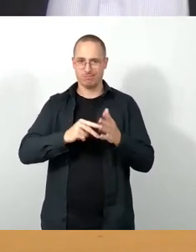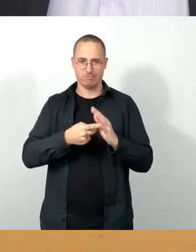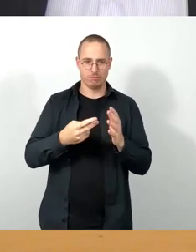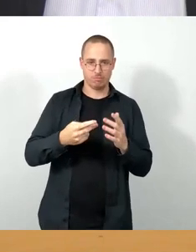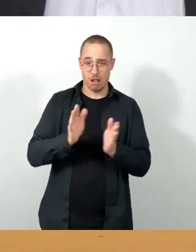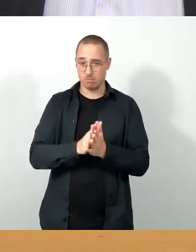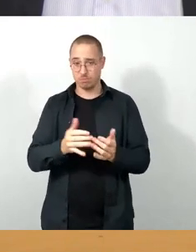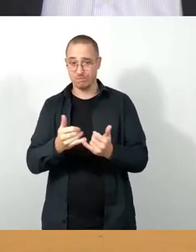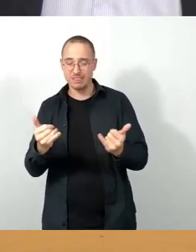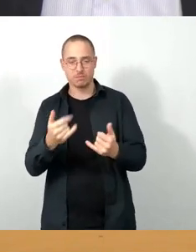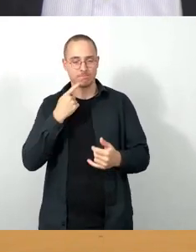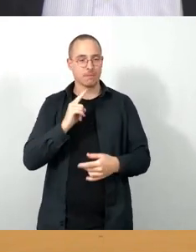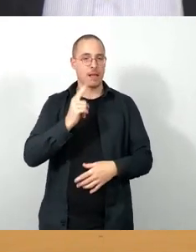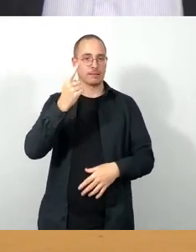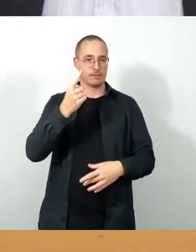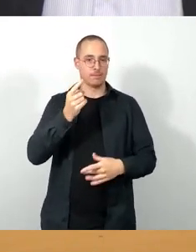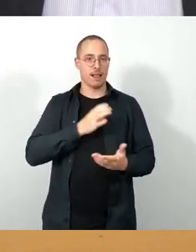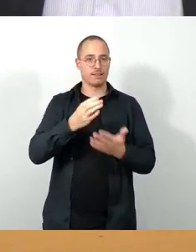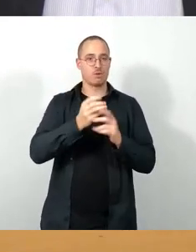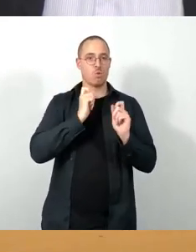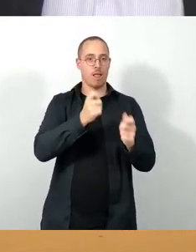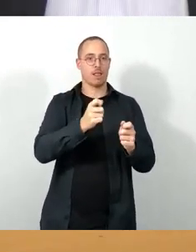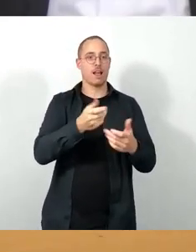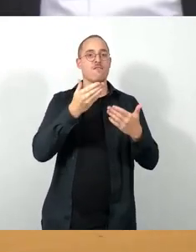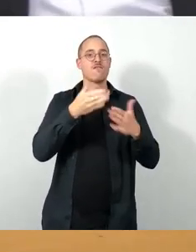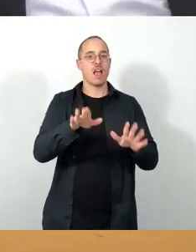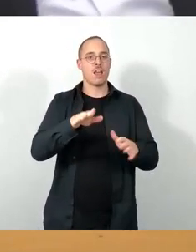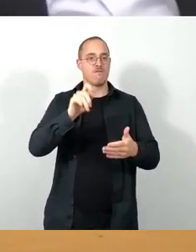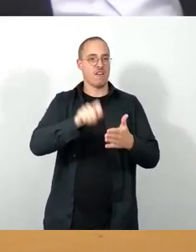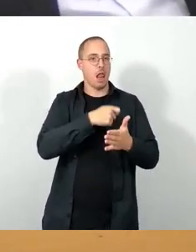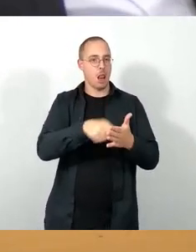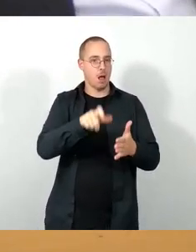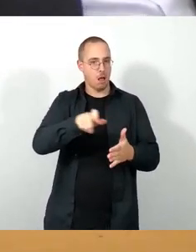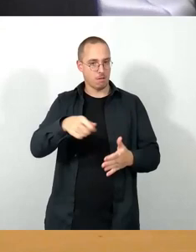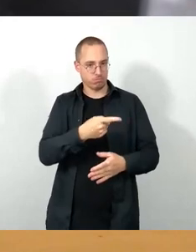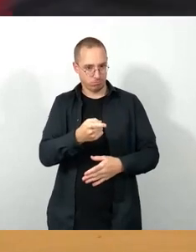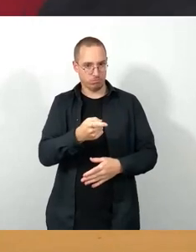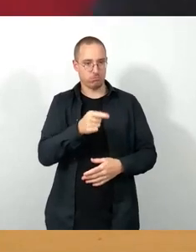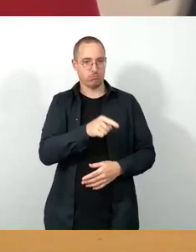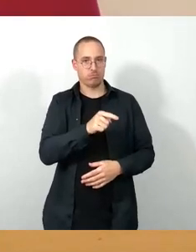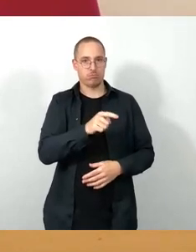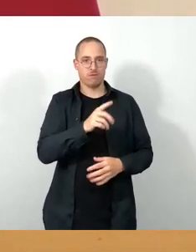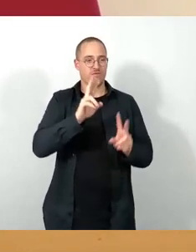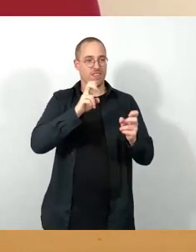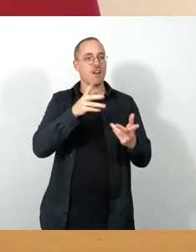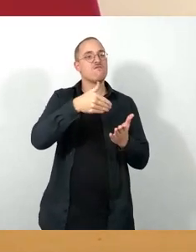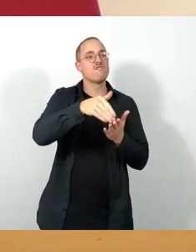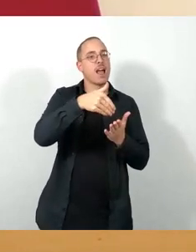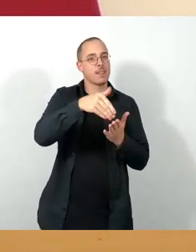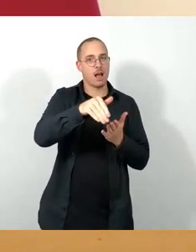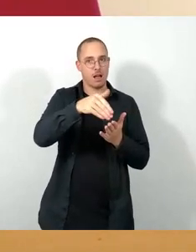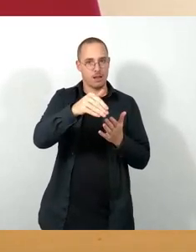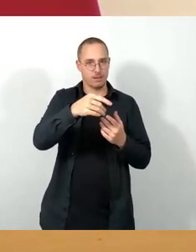Ersetzungsantrag Freie Wähler als den weitergehend, also am weitesten